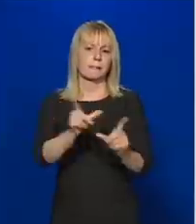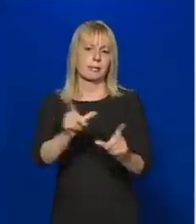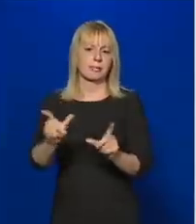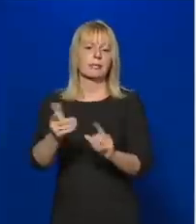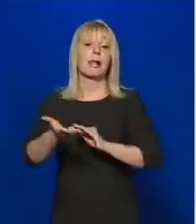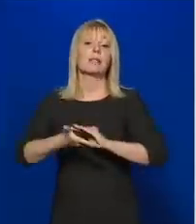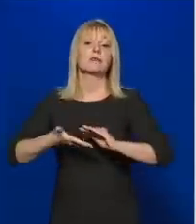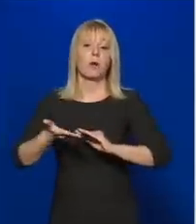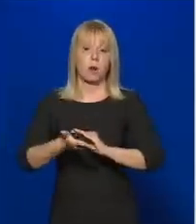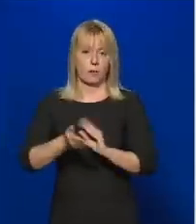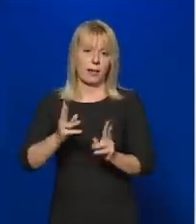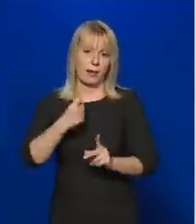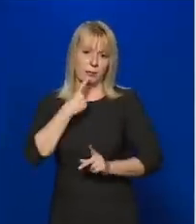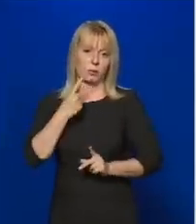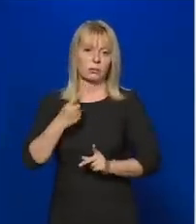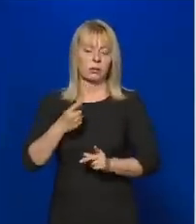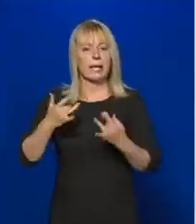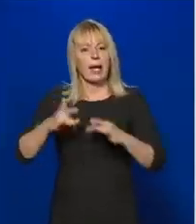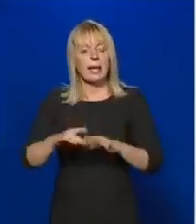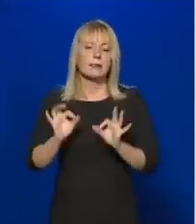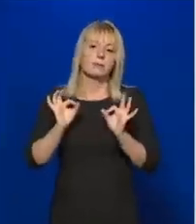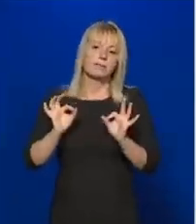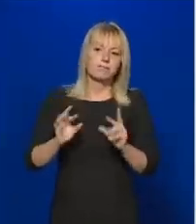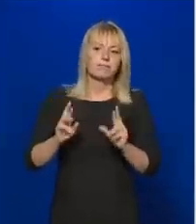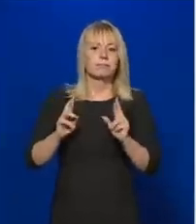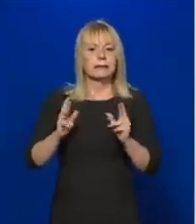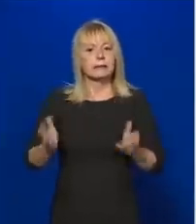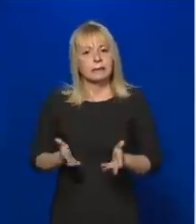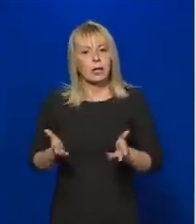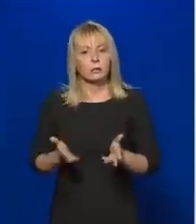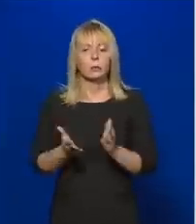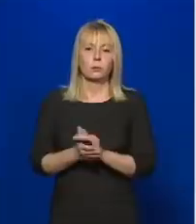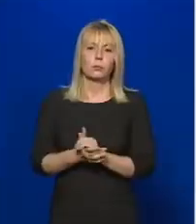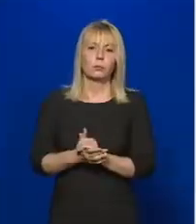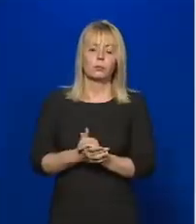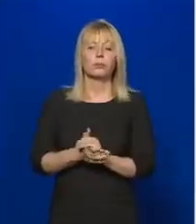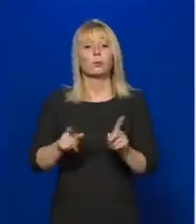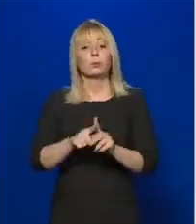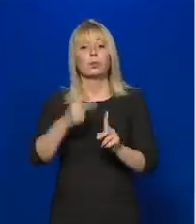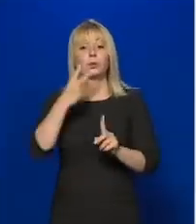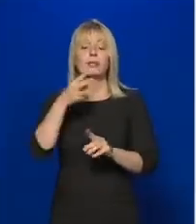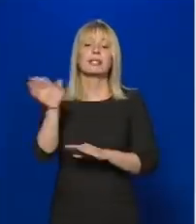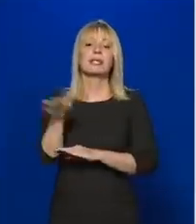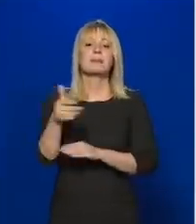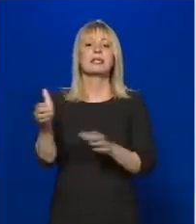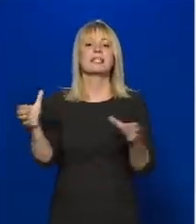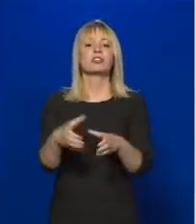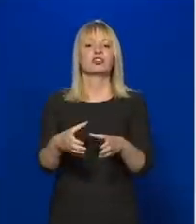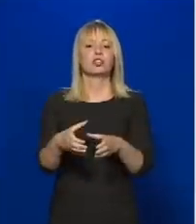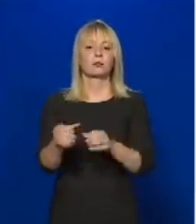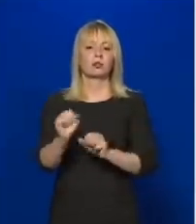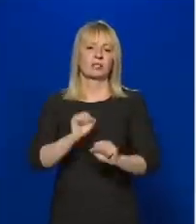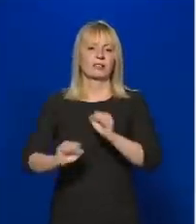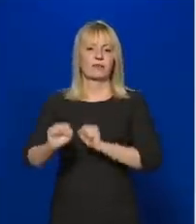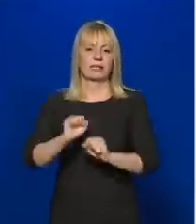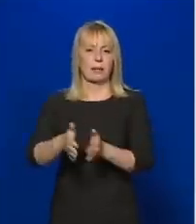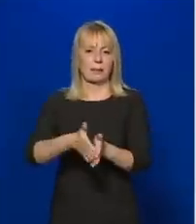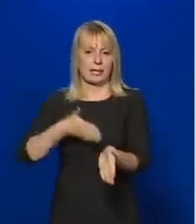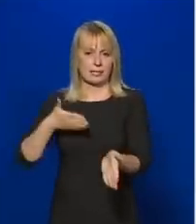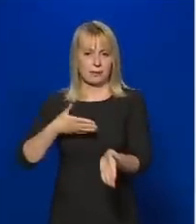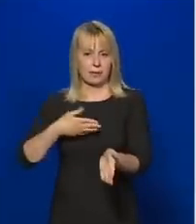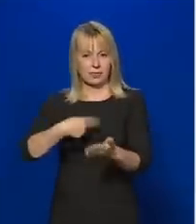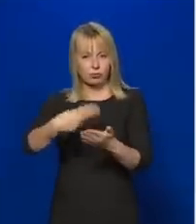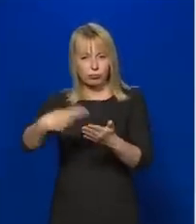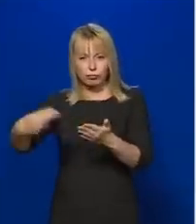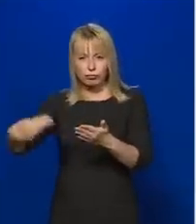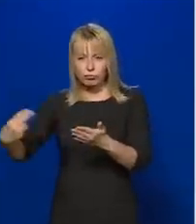hogy a helyzet az biztató, tehát úgy tűnik, hogy a nemzeti kisebbségvédelmi kezdeményezés után